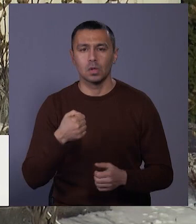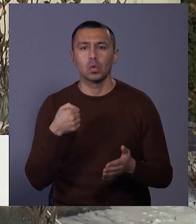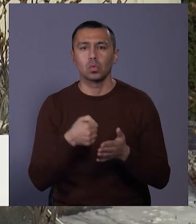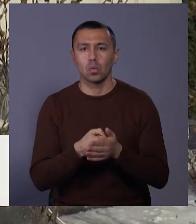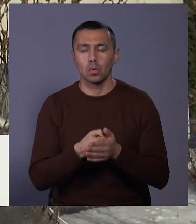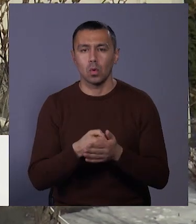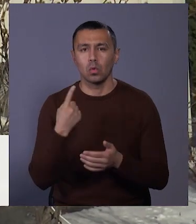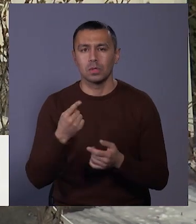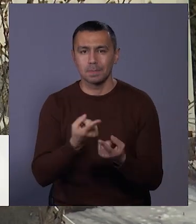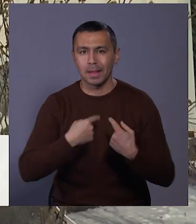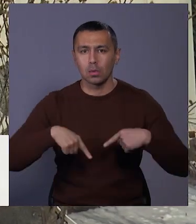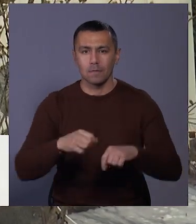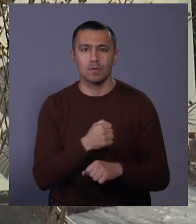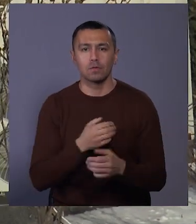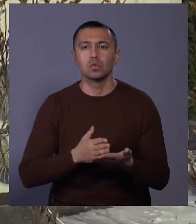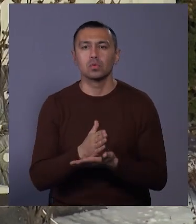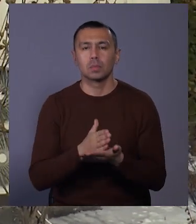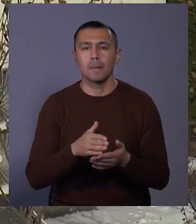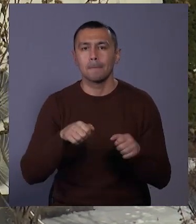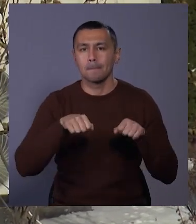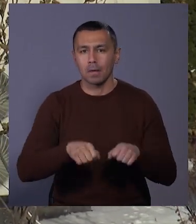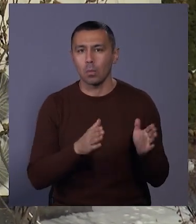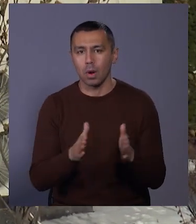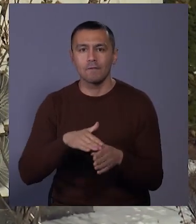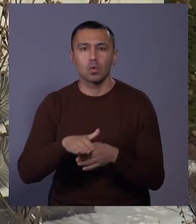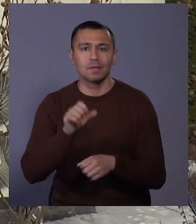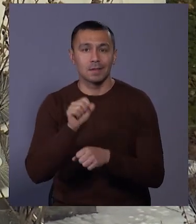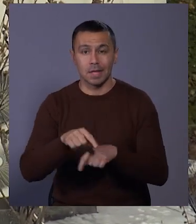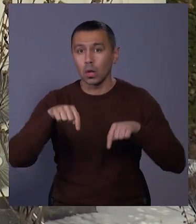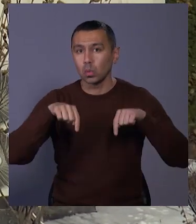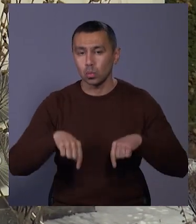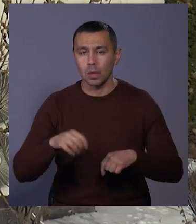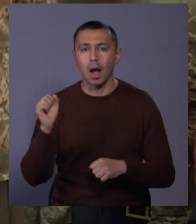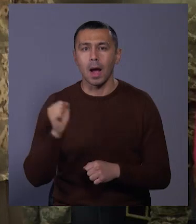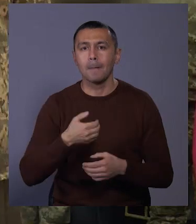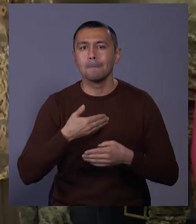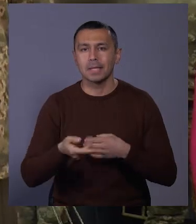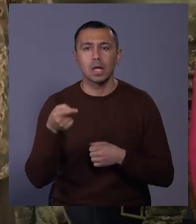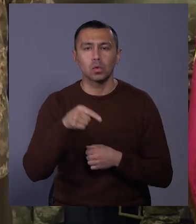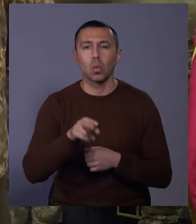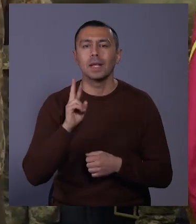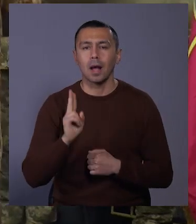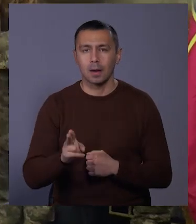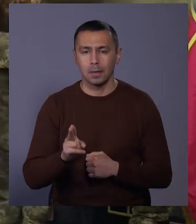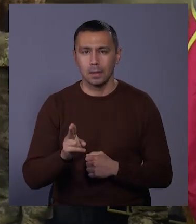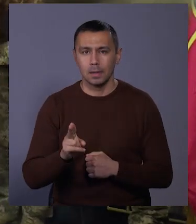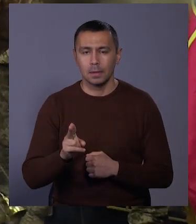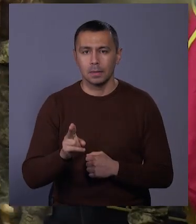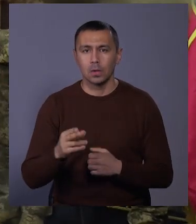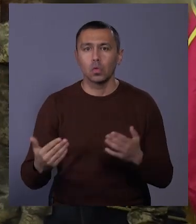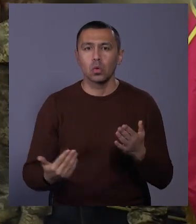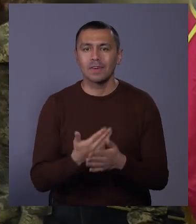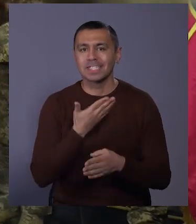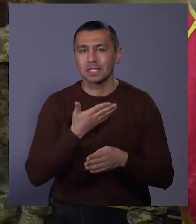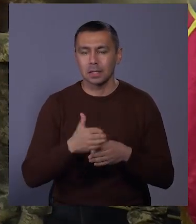одного із підрозділів військової служби правопорядку. Виконував завдання тут. Після того, як нова